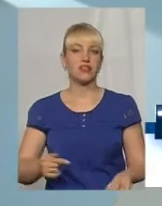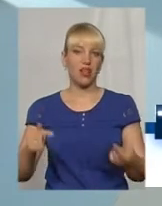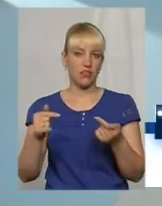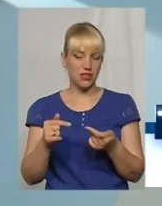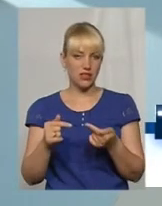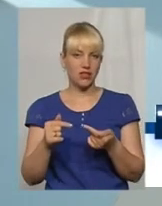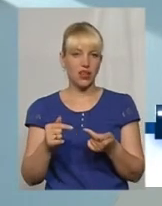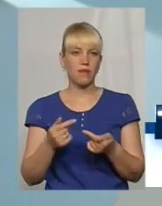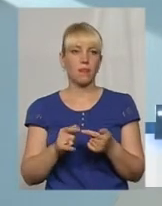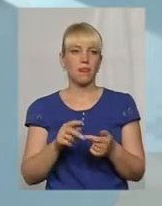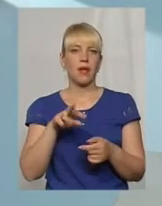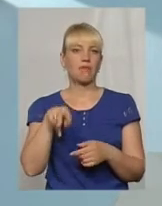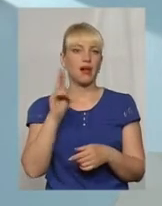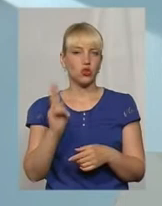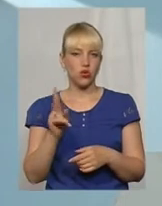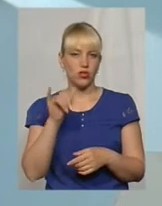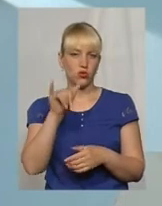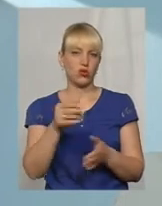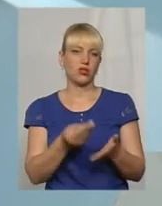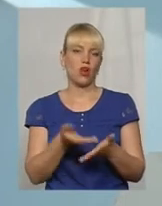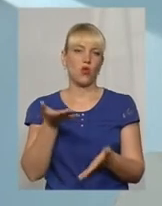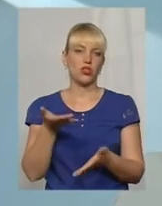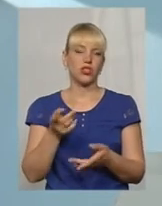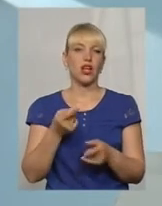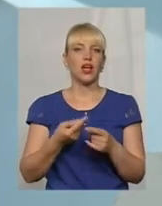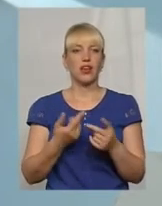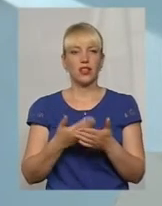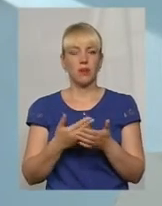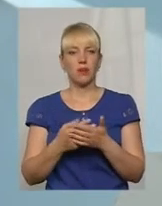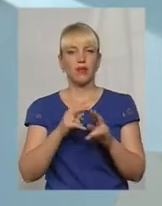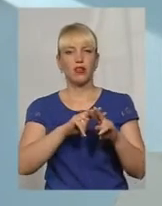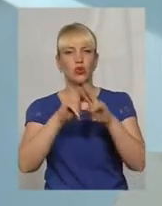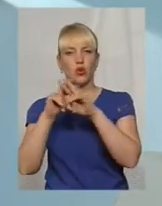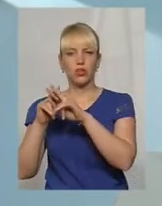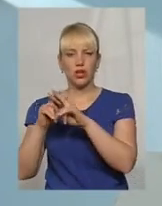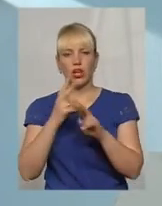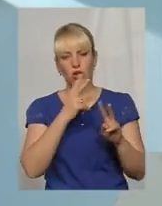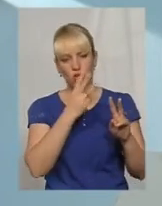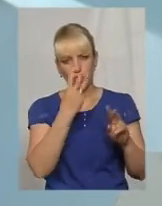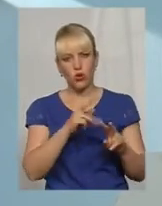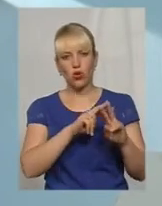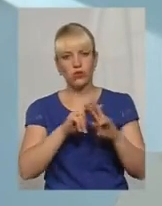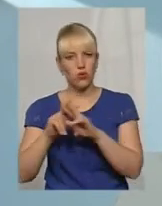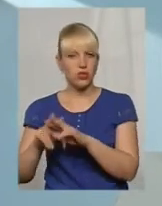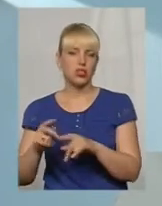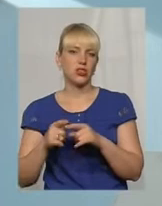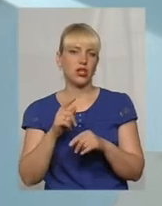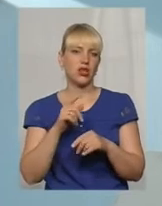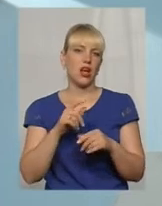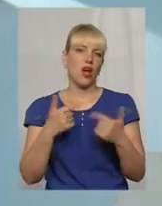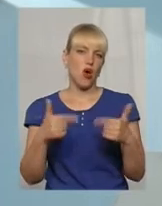Макдональдс у них дороже, і той же трьохзвіздочний отель, він буде стоить дороже, в середньому